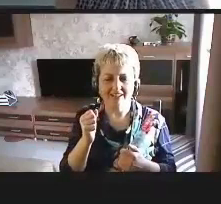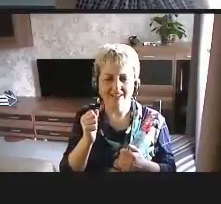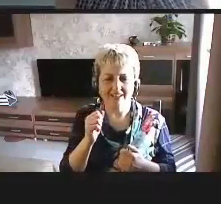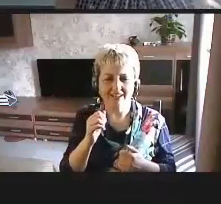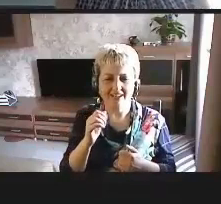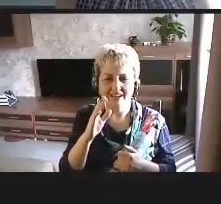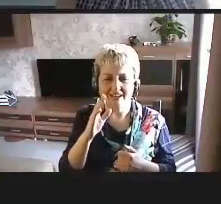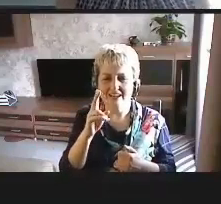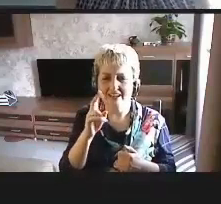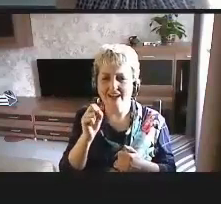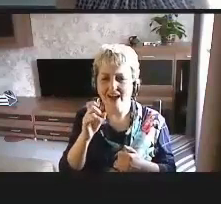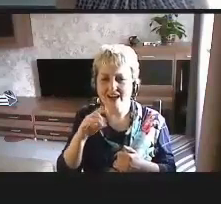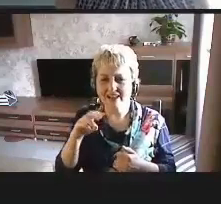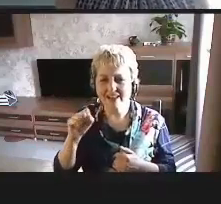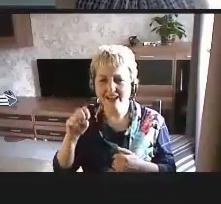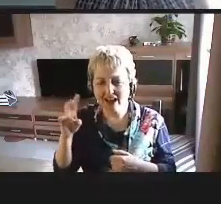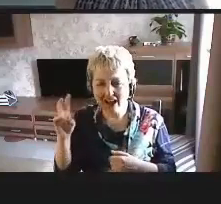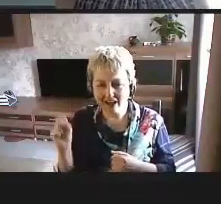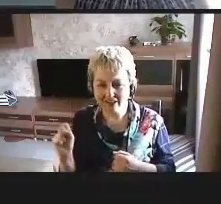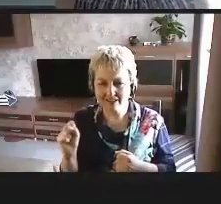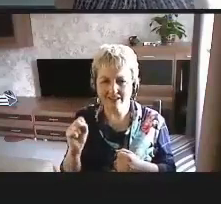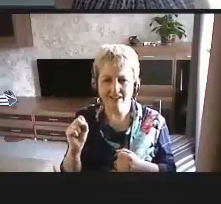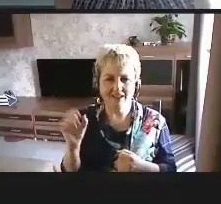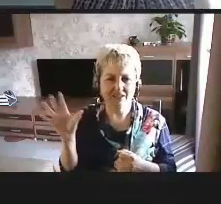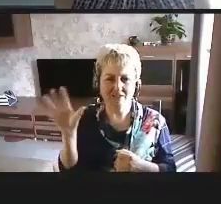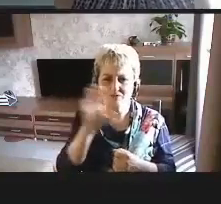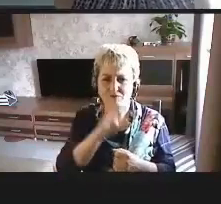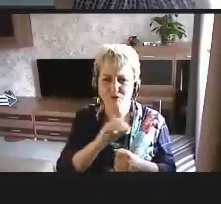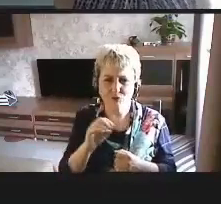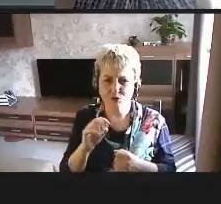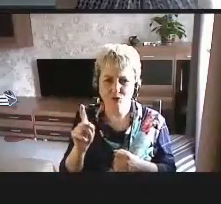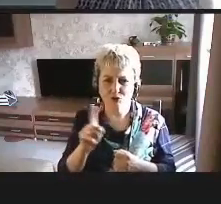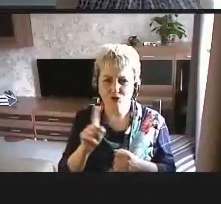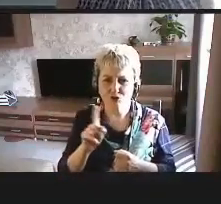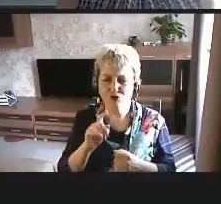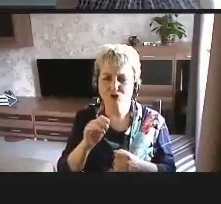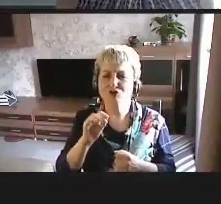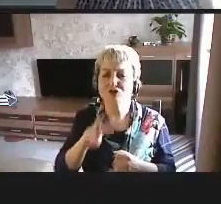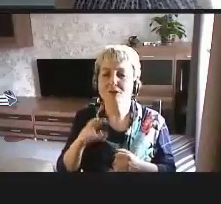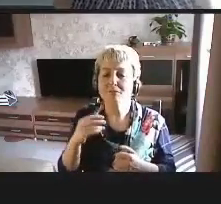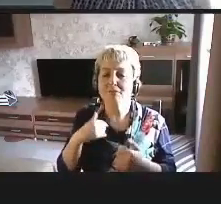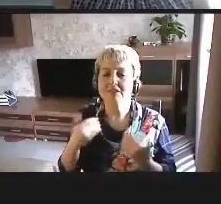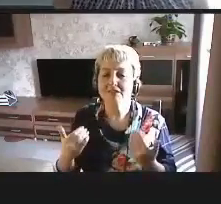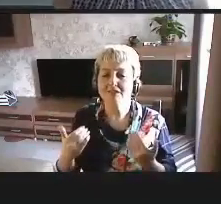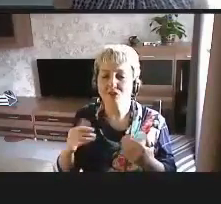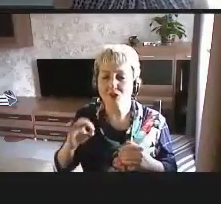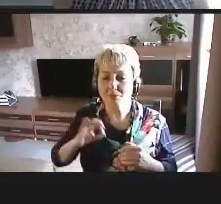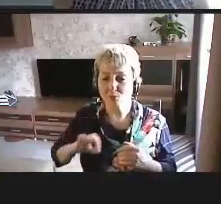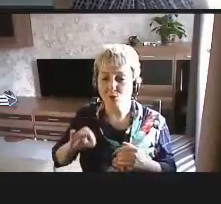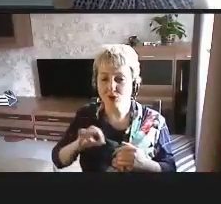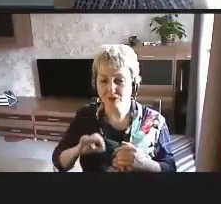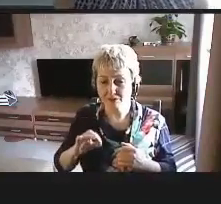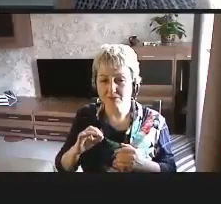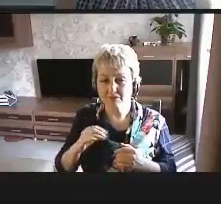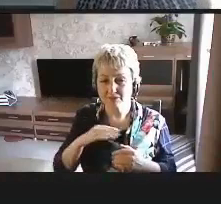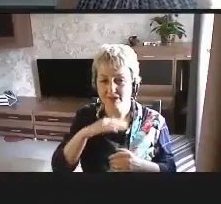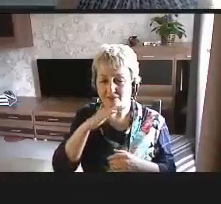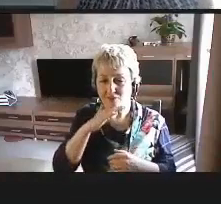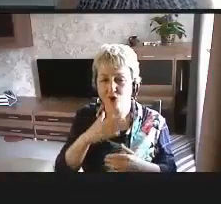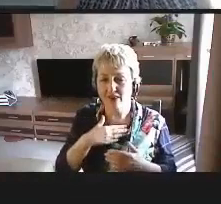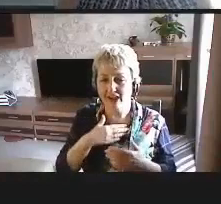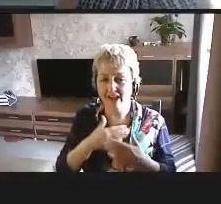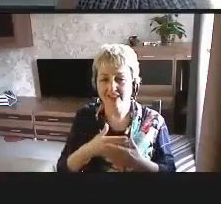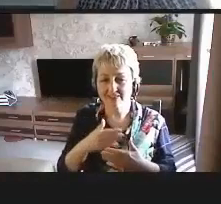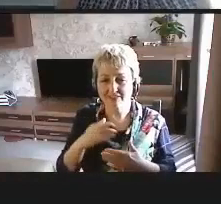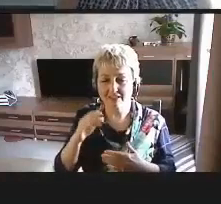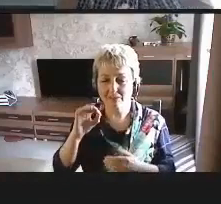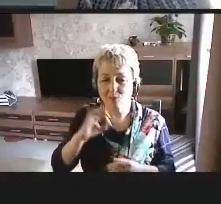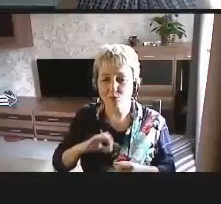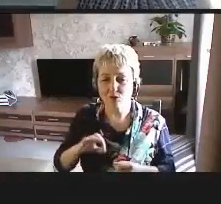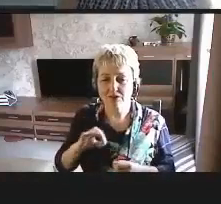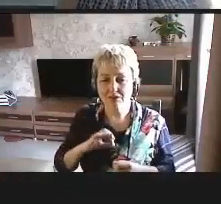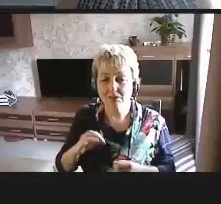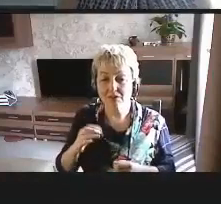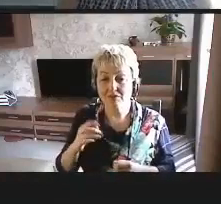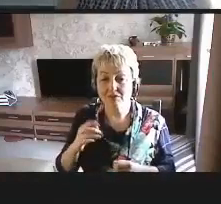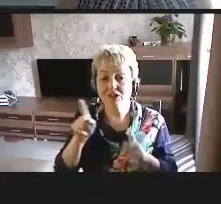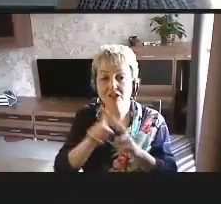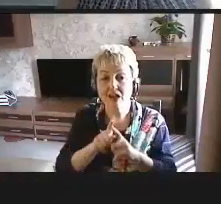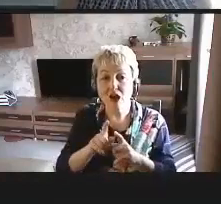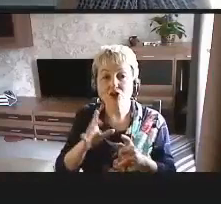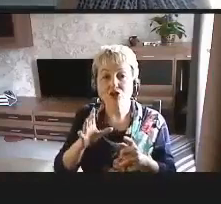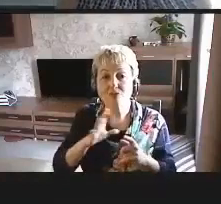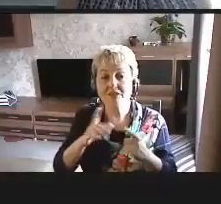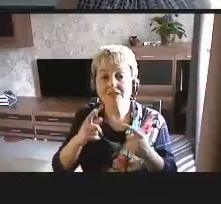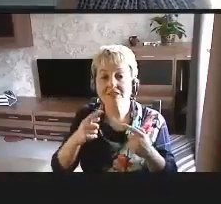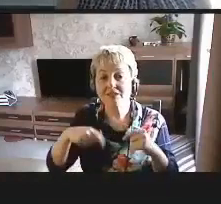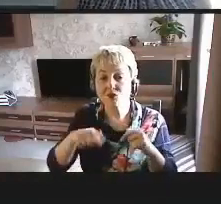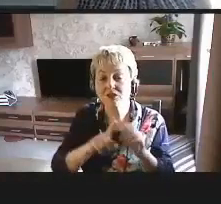Картана, все, чем мы с вами сегодня пользуемся, пользуемся довольно активно, также создавалась